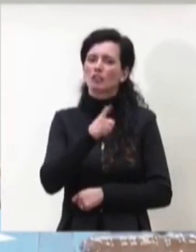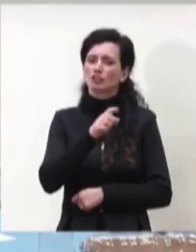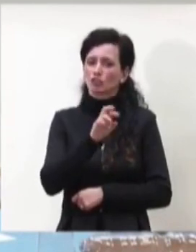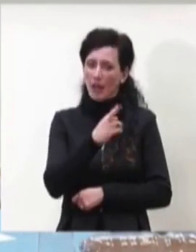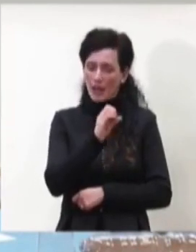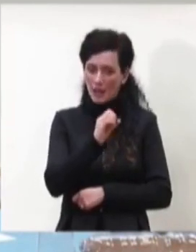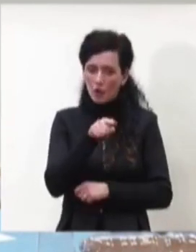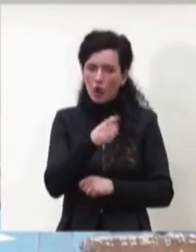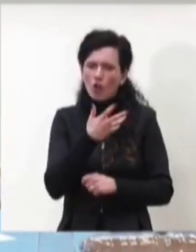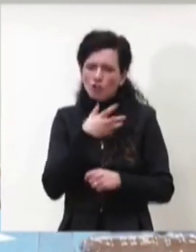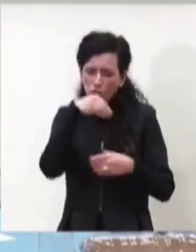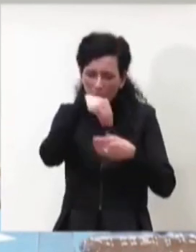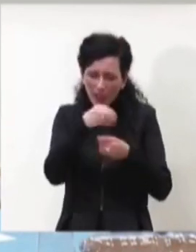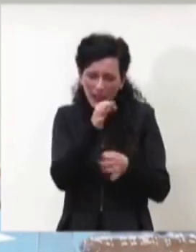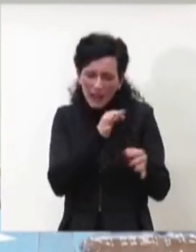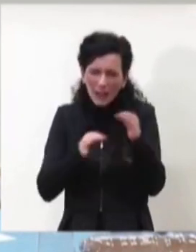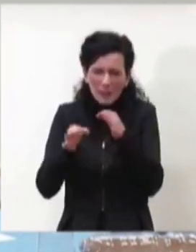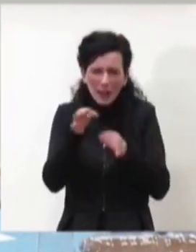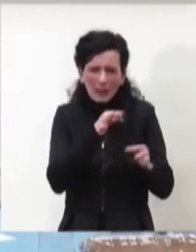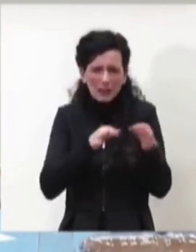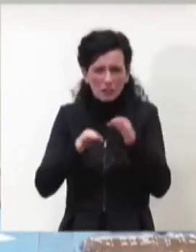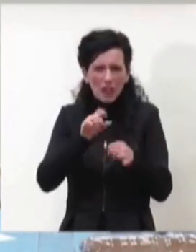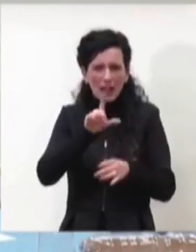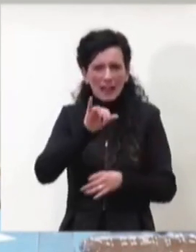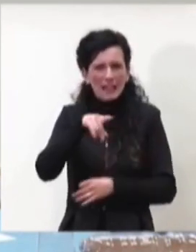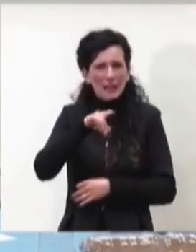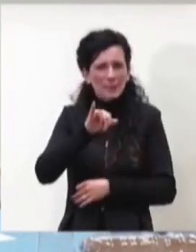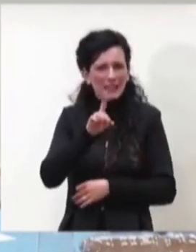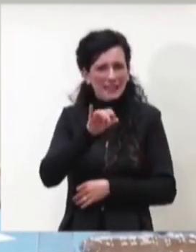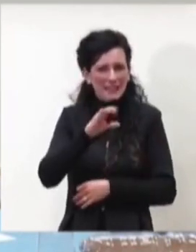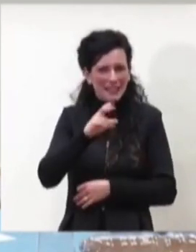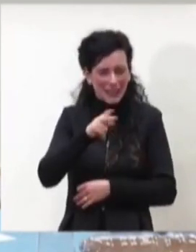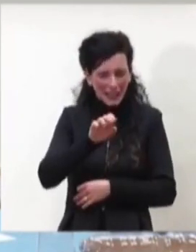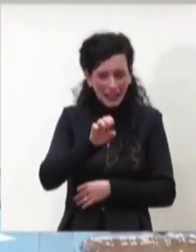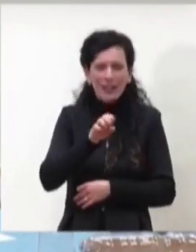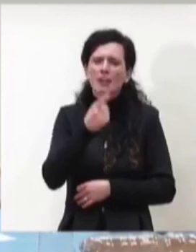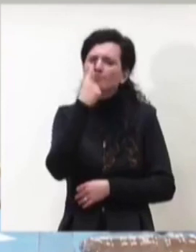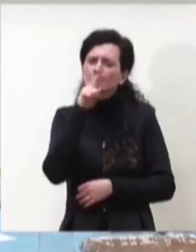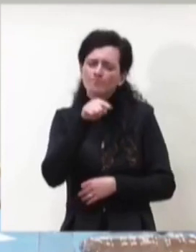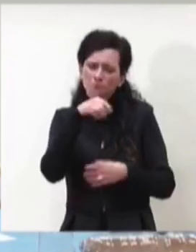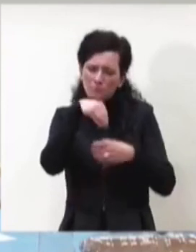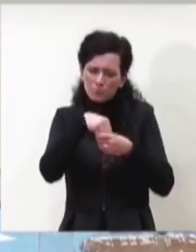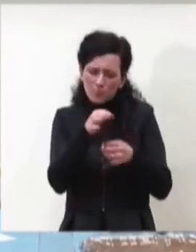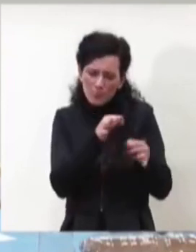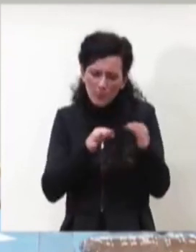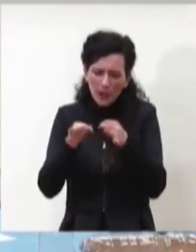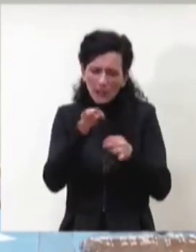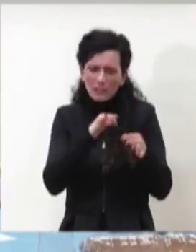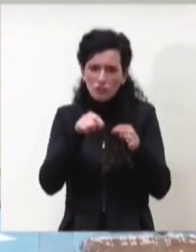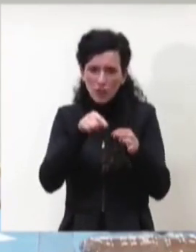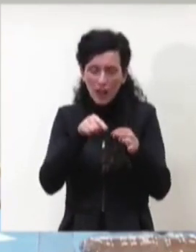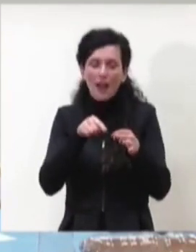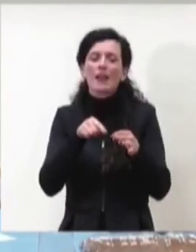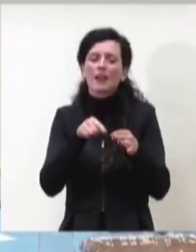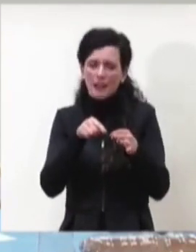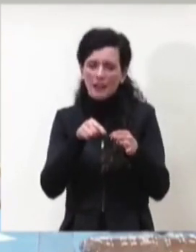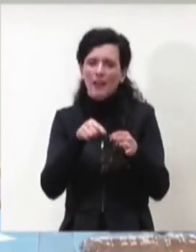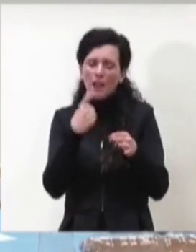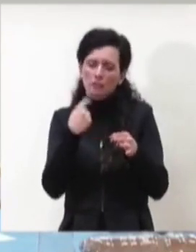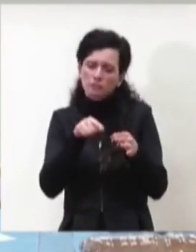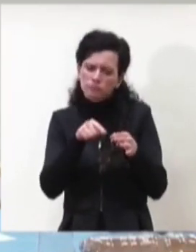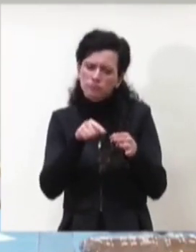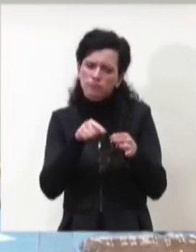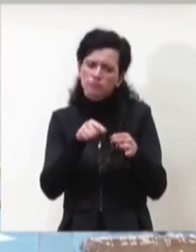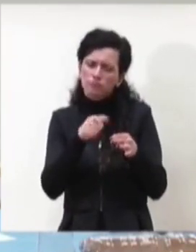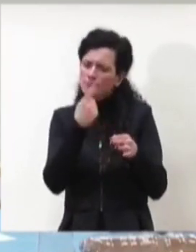nanoparticelle lipidiche quindi è una piattaforma condivisa da questo punto di vista